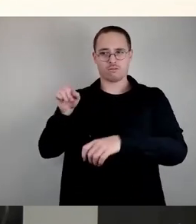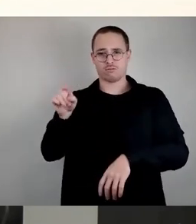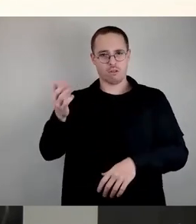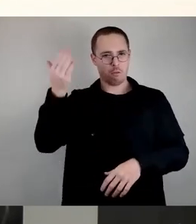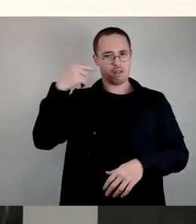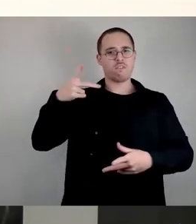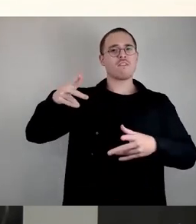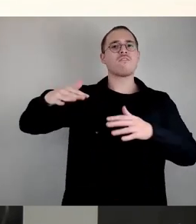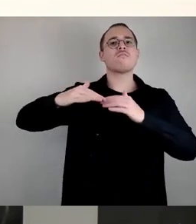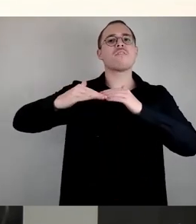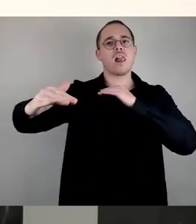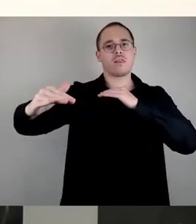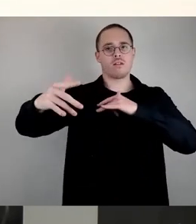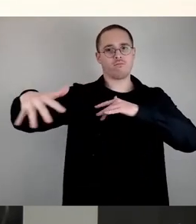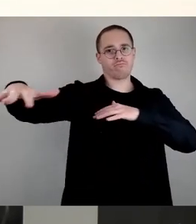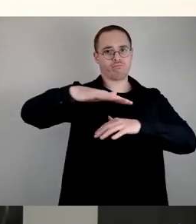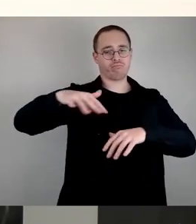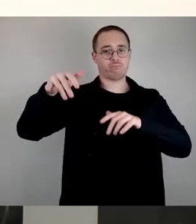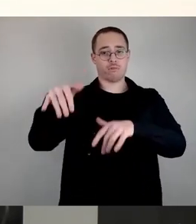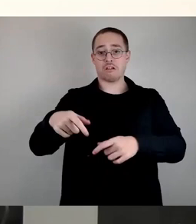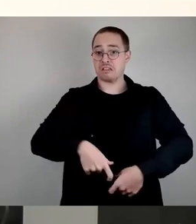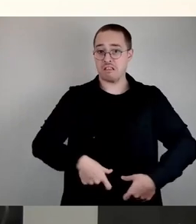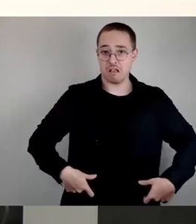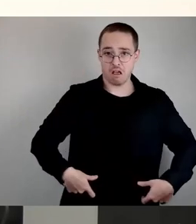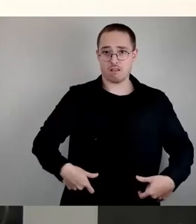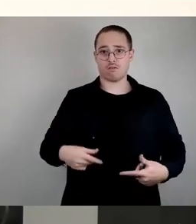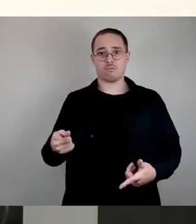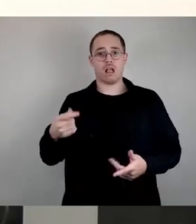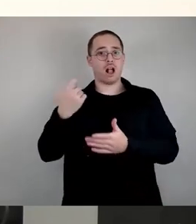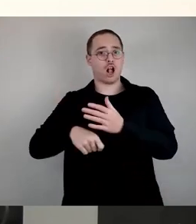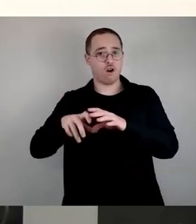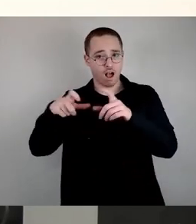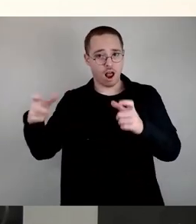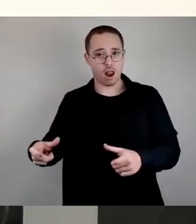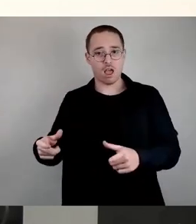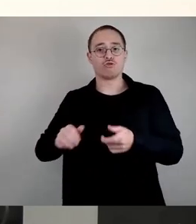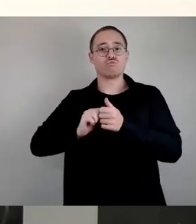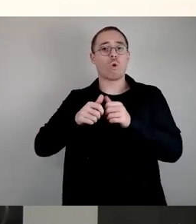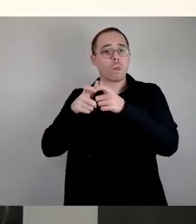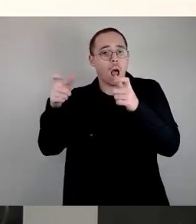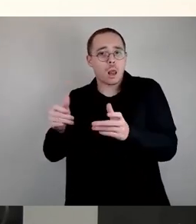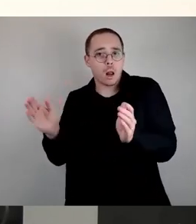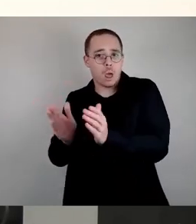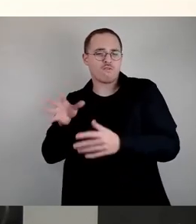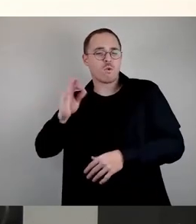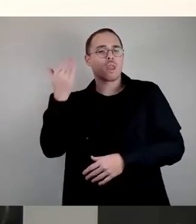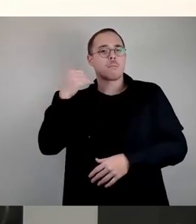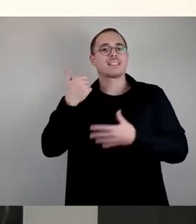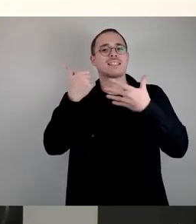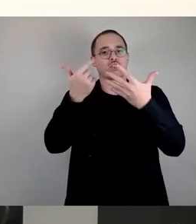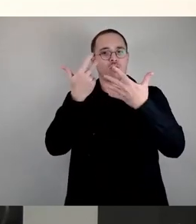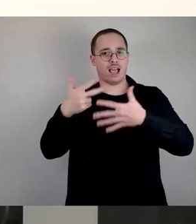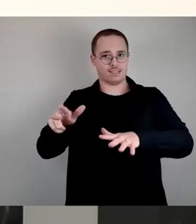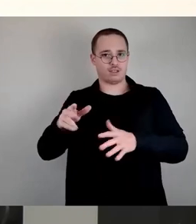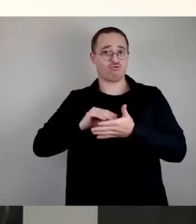Kindergarten da, der Winzerweg. Eine Kaufhalle war da, die kleine Sporthalle für die damals 86. Schule. Das war fast schon wieder so ein